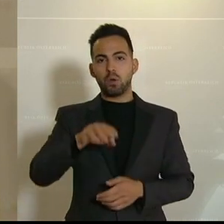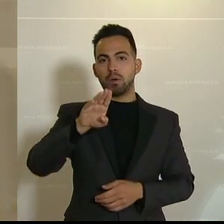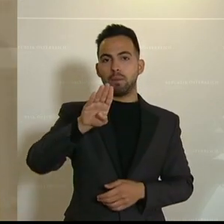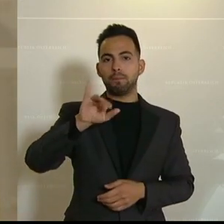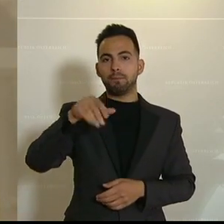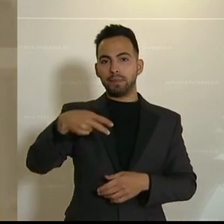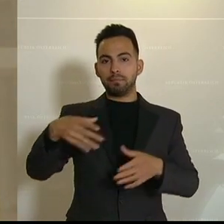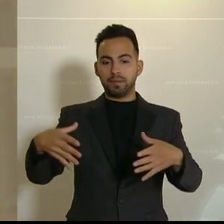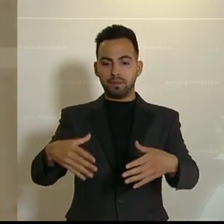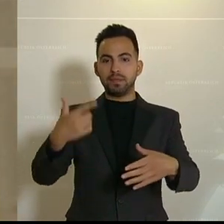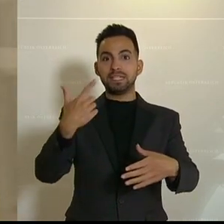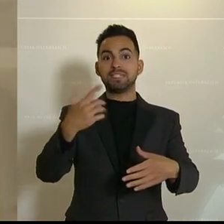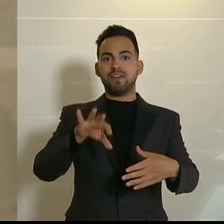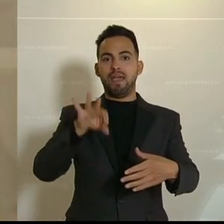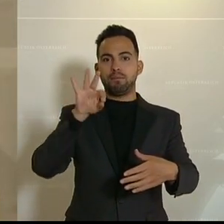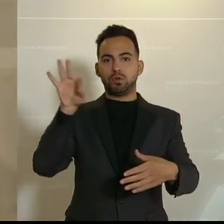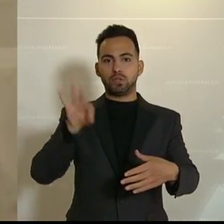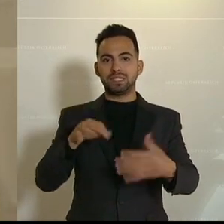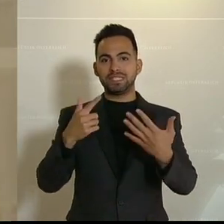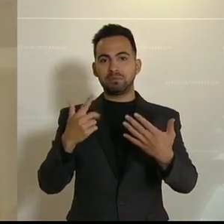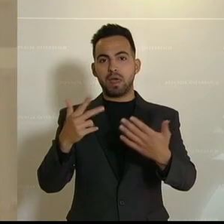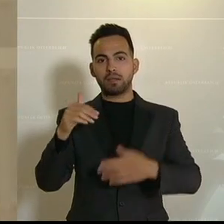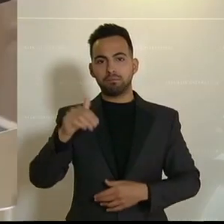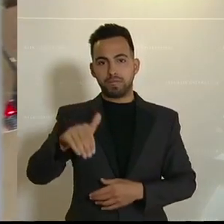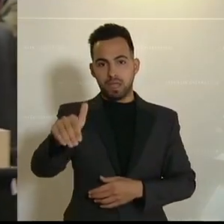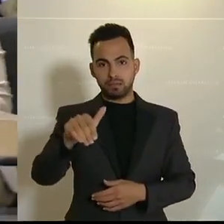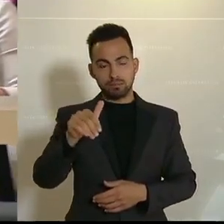BIPs und mit mehr und da reden wir von sieben, acht Milliarden. Vielen Dank.